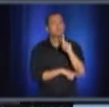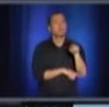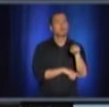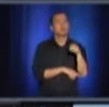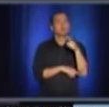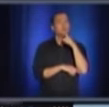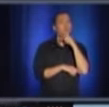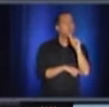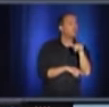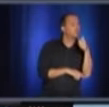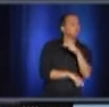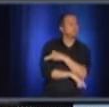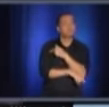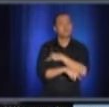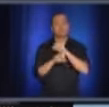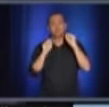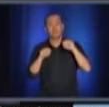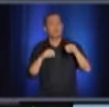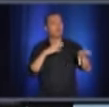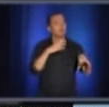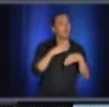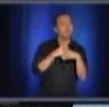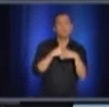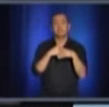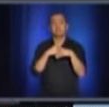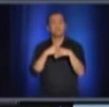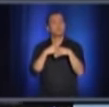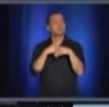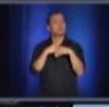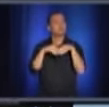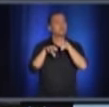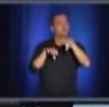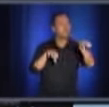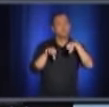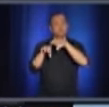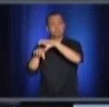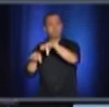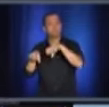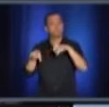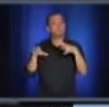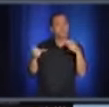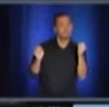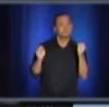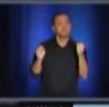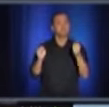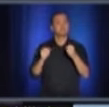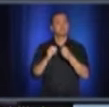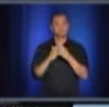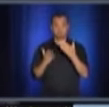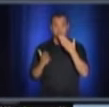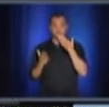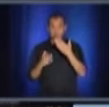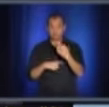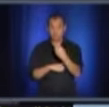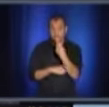qui pourraient trouver cette solution applicable.